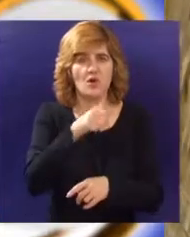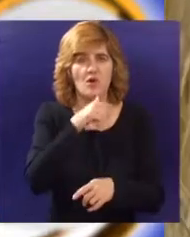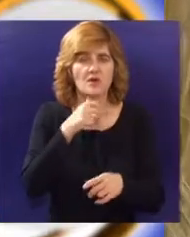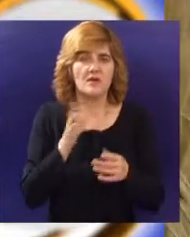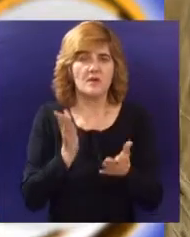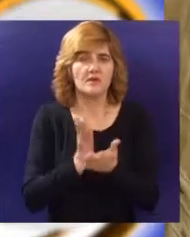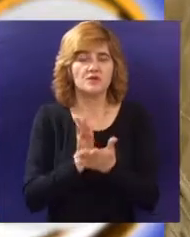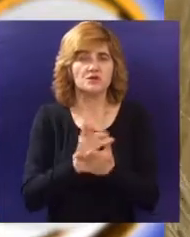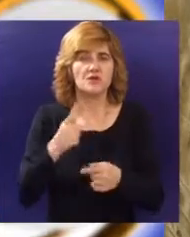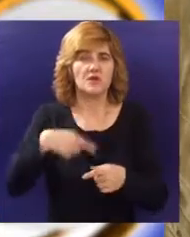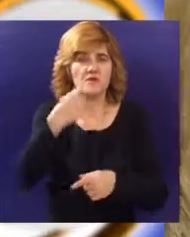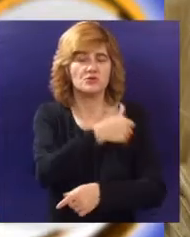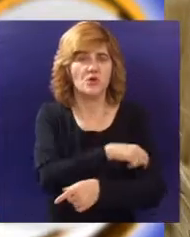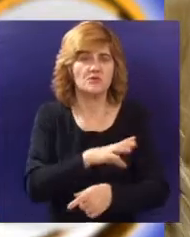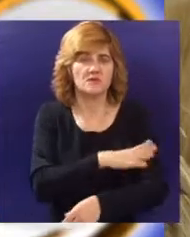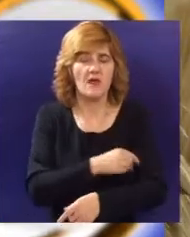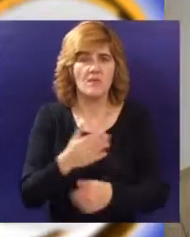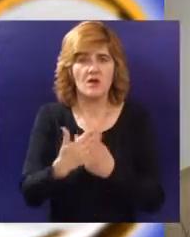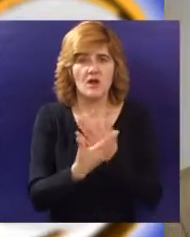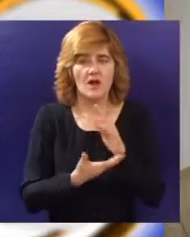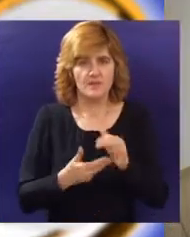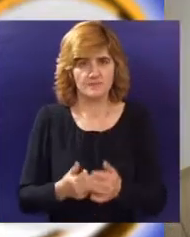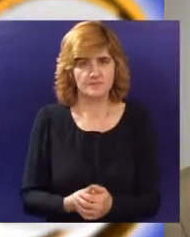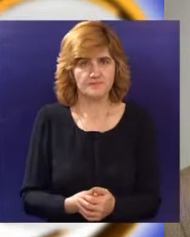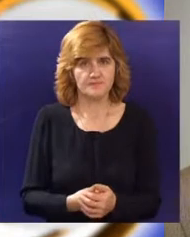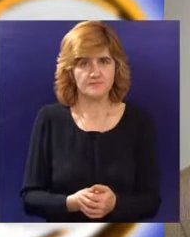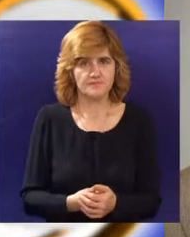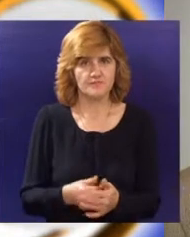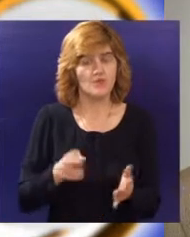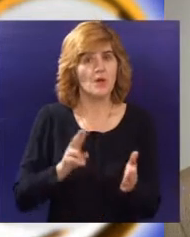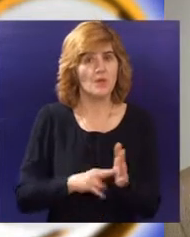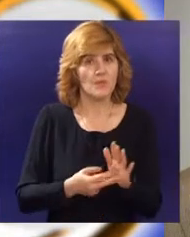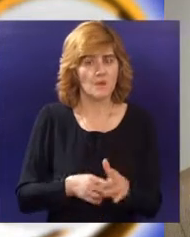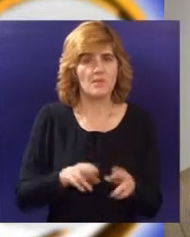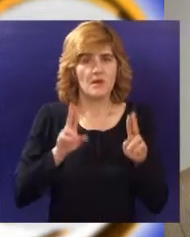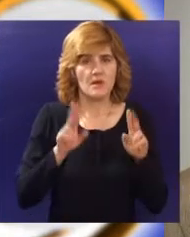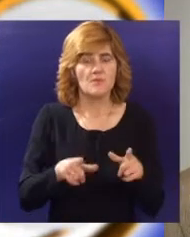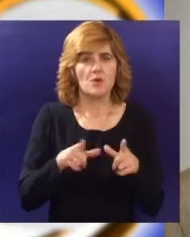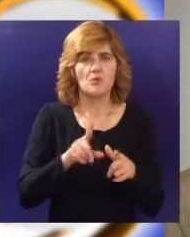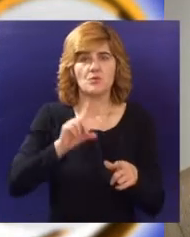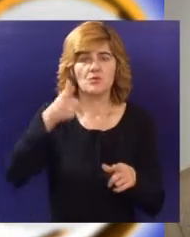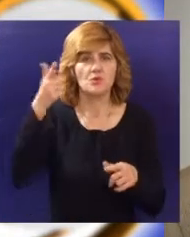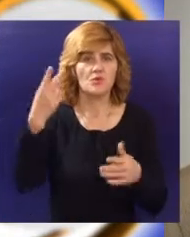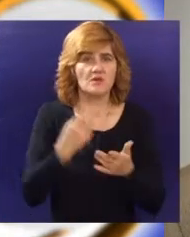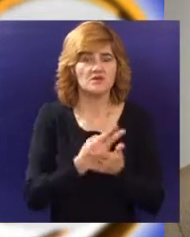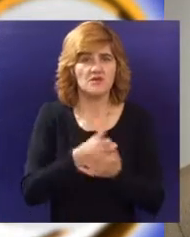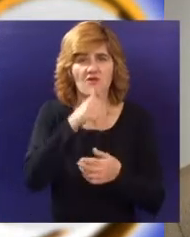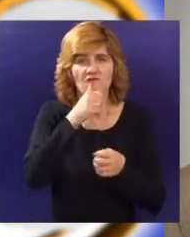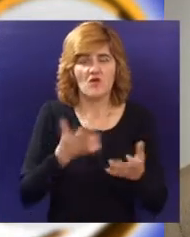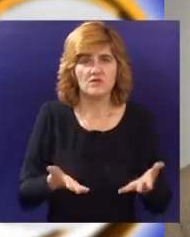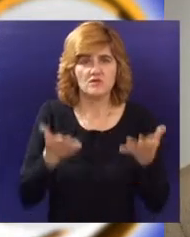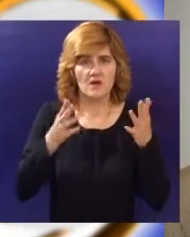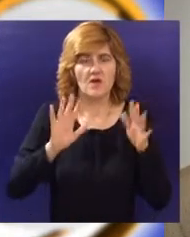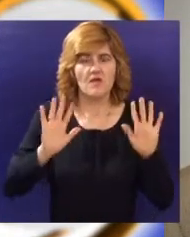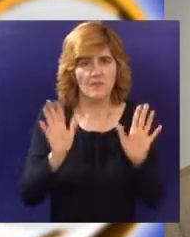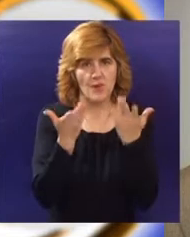hlebnog zrna sledeće godine. S obzirom na probleme koji su bili u evropskim zemljama na poplove požare mi